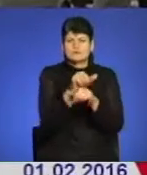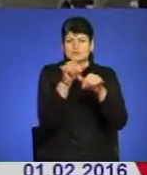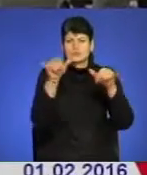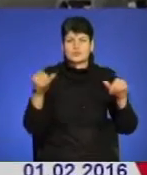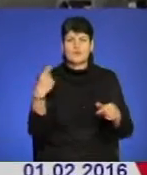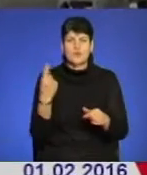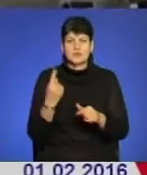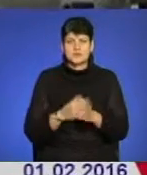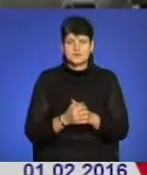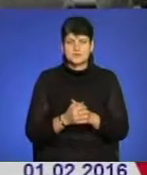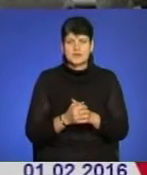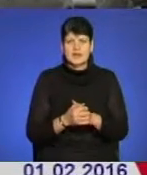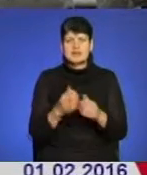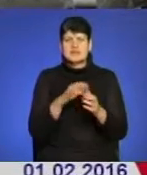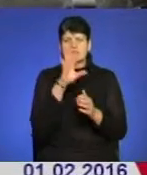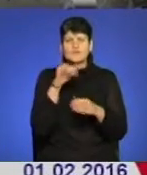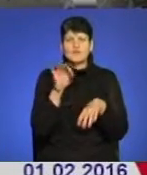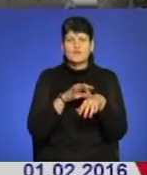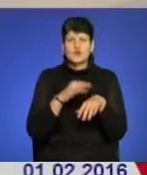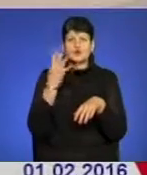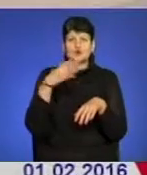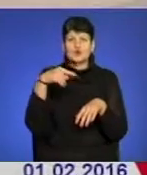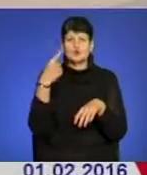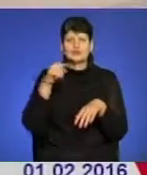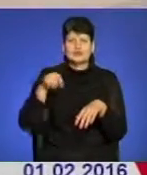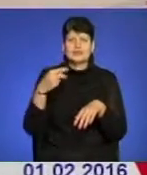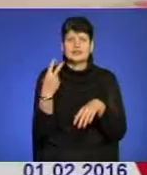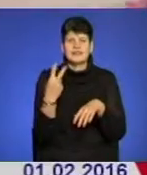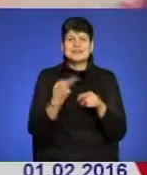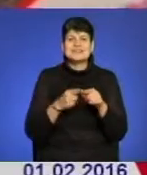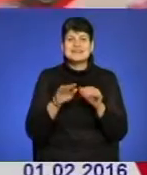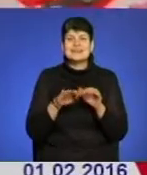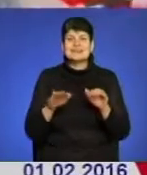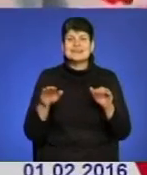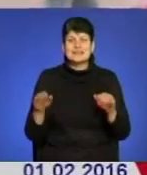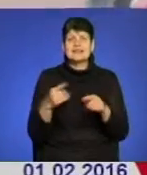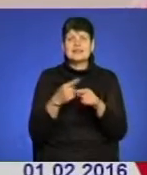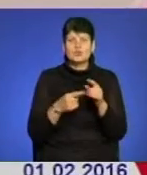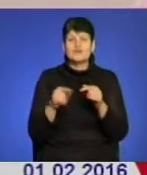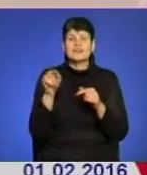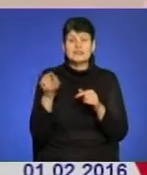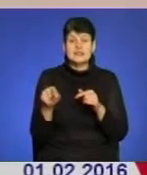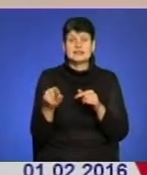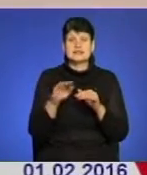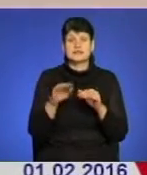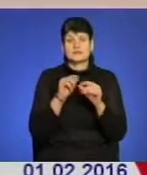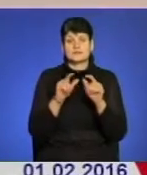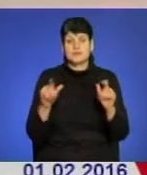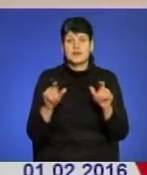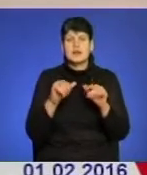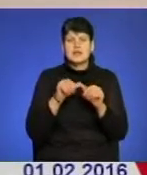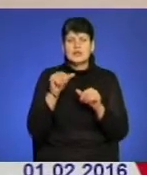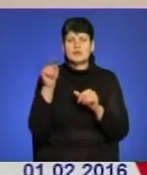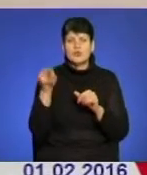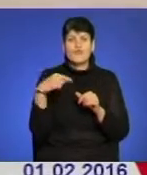області. Серед усіх хворих 41,2% – це діти і половина з них шкільного віку. Крім того, в області